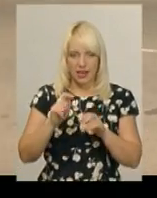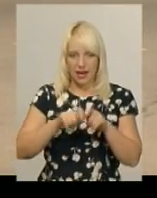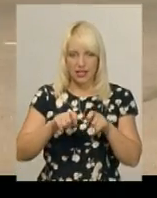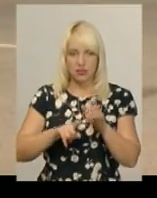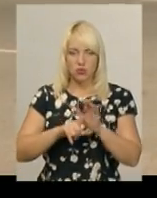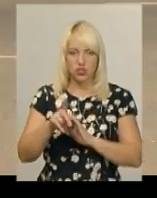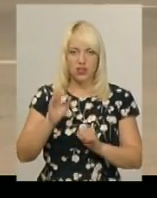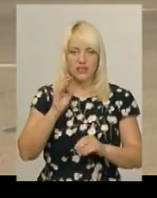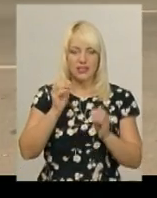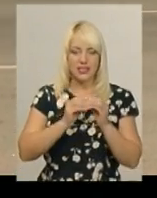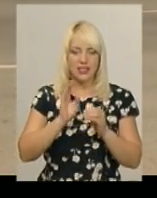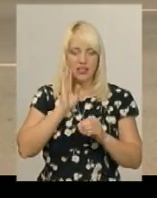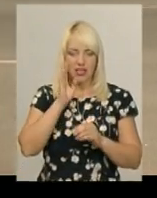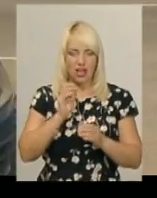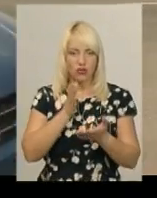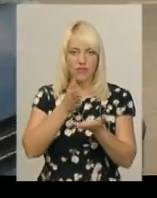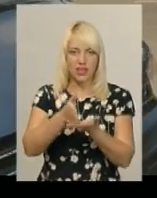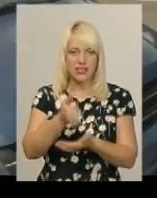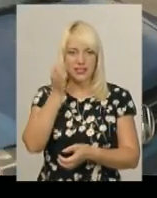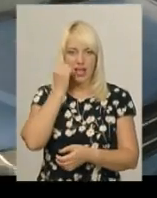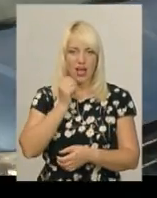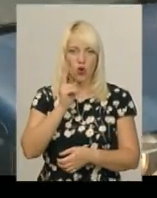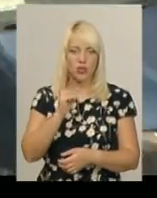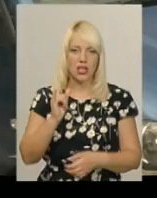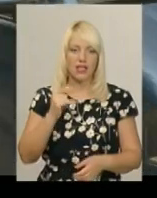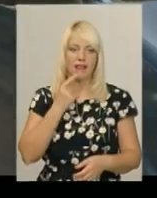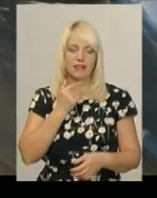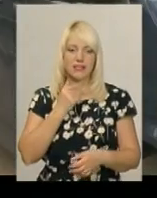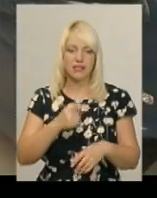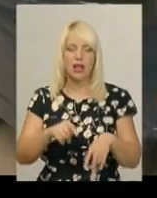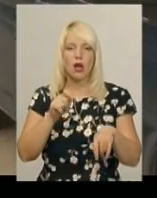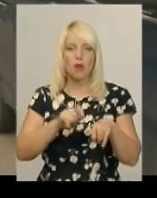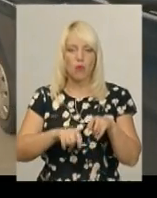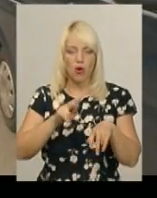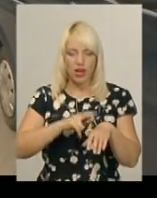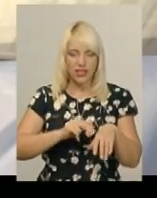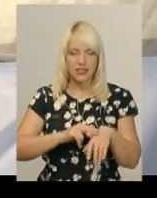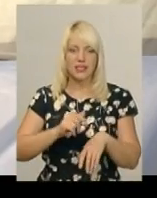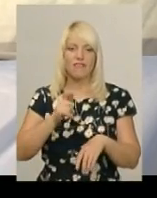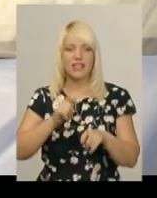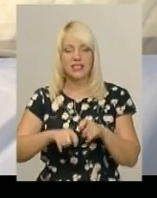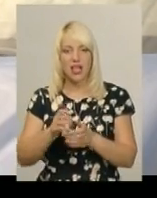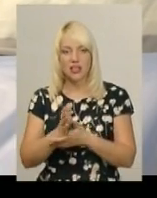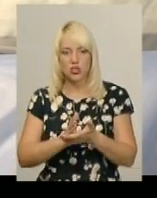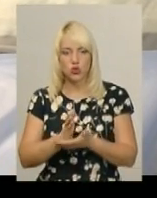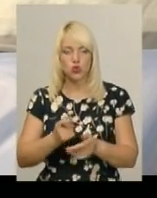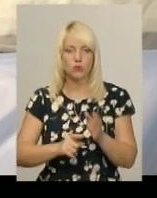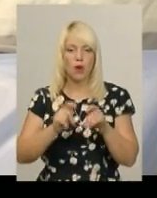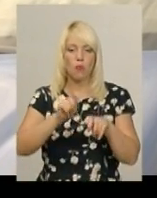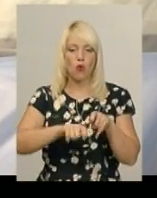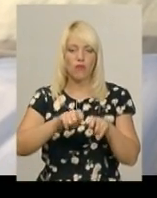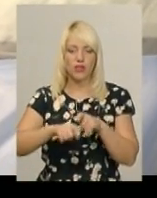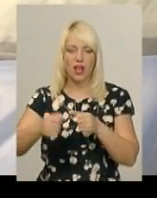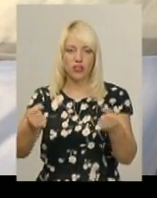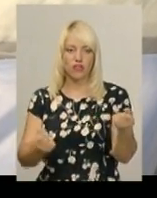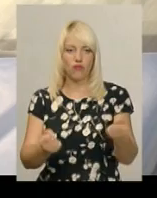Хмельницького у напрямку Старокостянтинова і Красилова. Співробітники патрульної поліції, фіскальної служби і Укртрансбезпеки області перевіряють водіїв